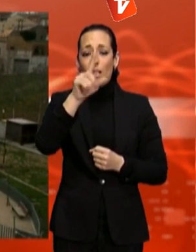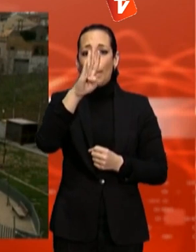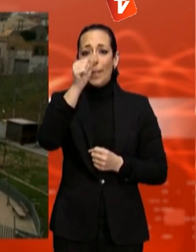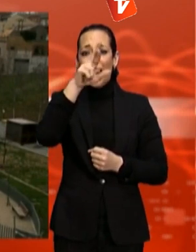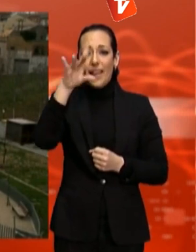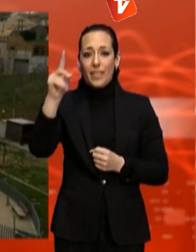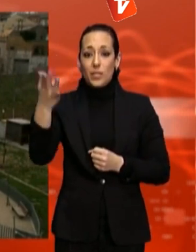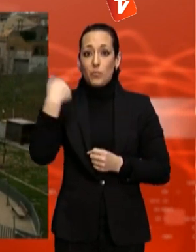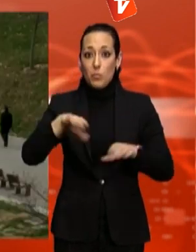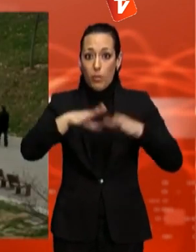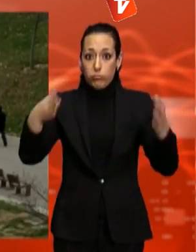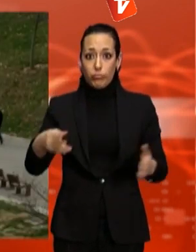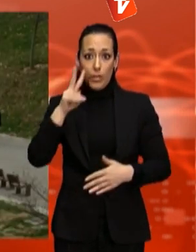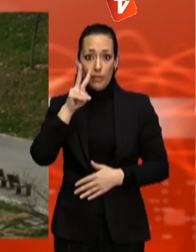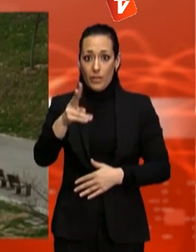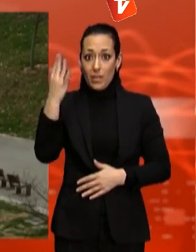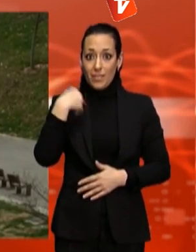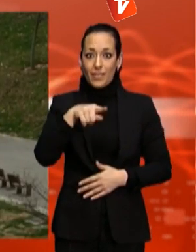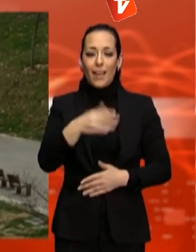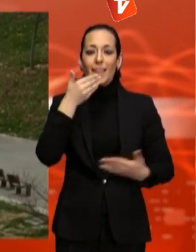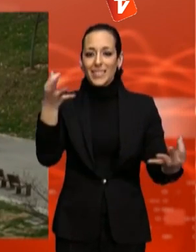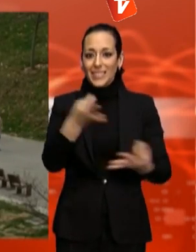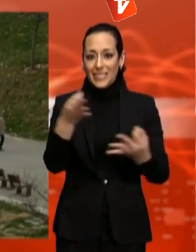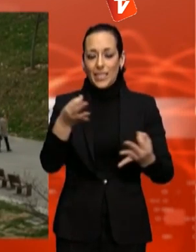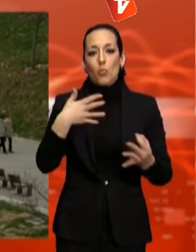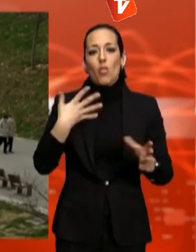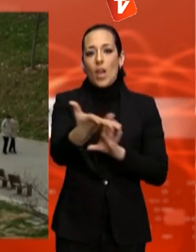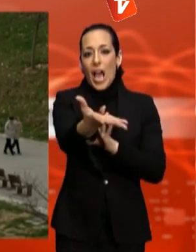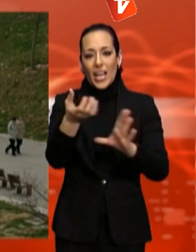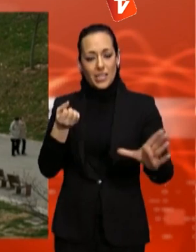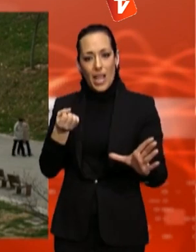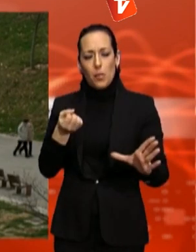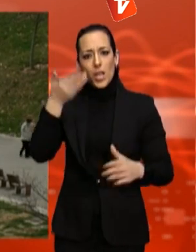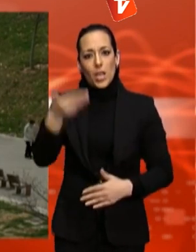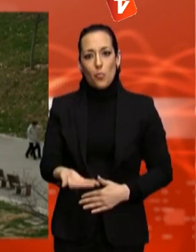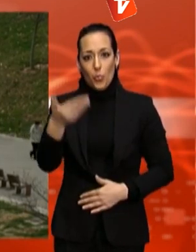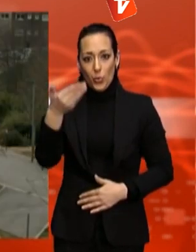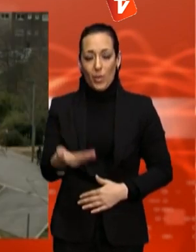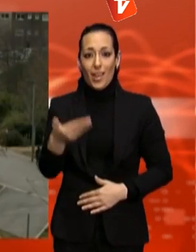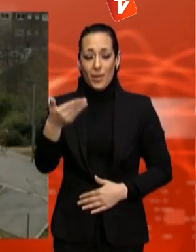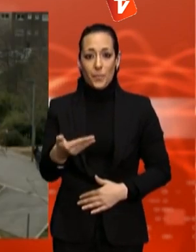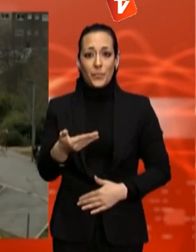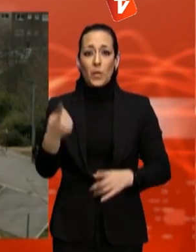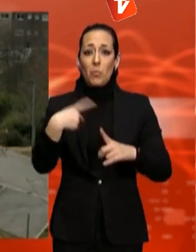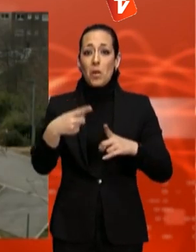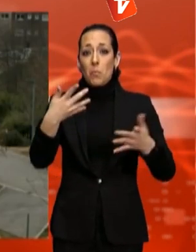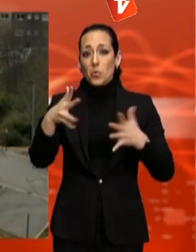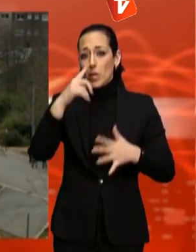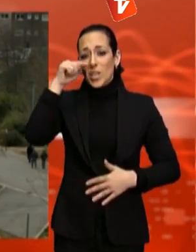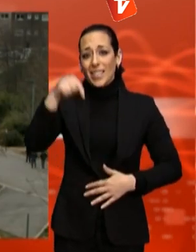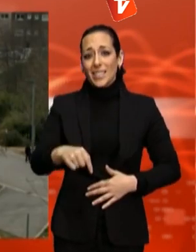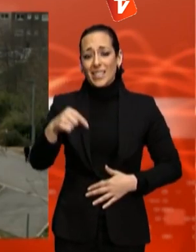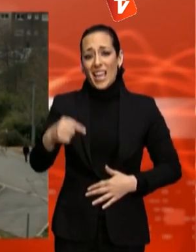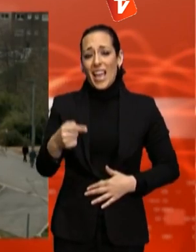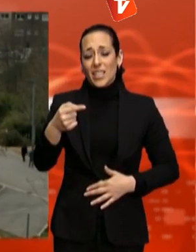existent permetrà un estalvi important en una edició que ha vist minbats considerablement als seus recursos econòmics. La previsió és que aquest any